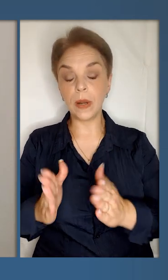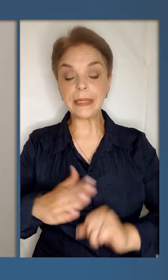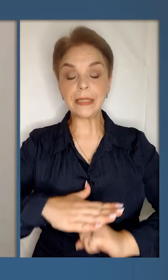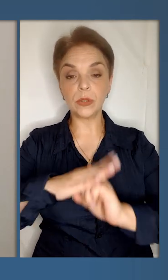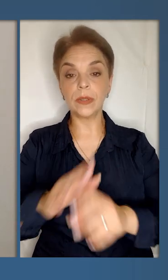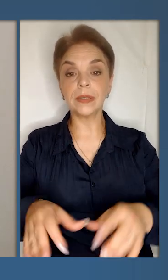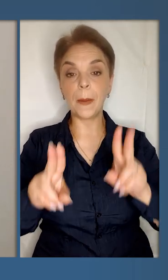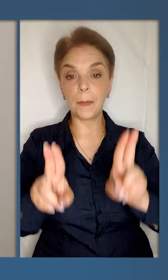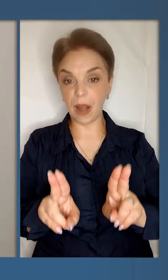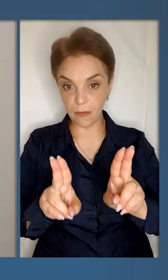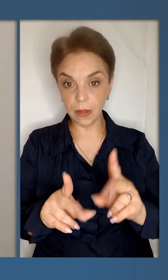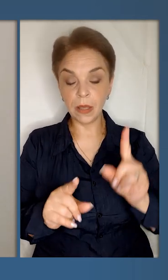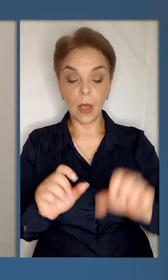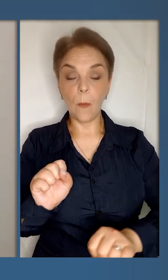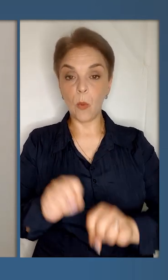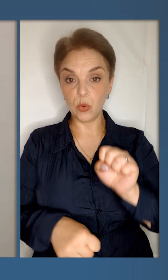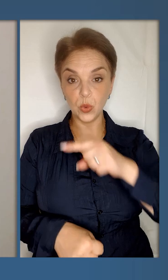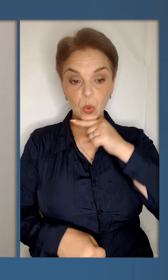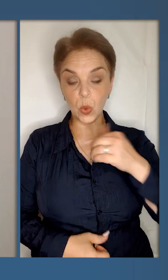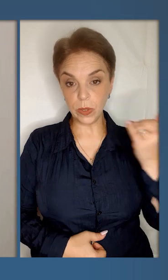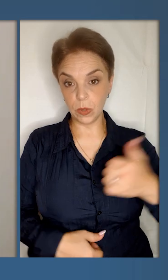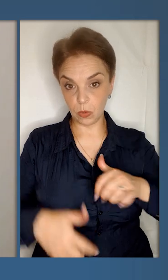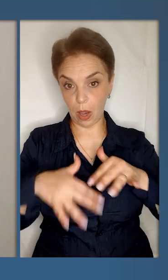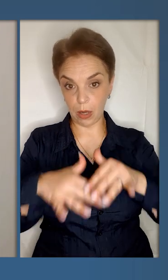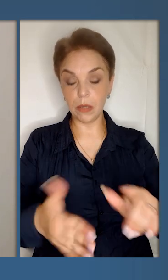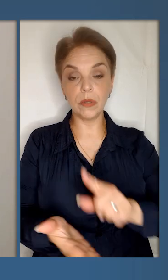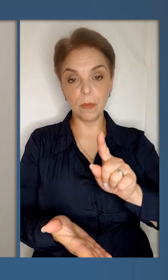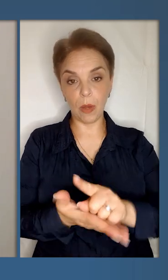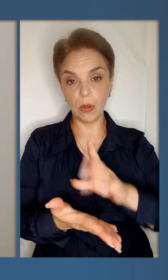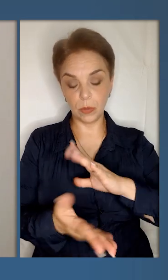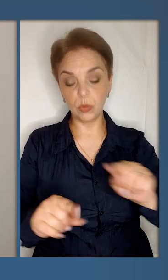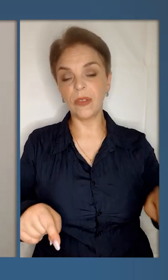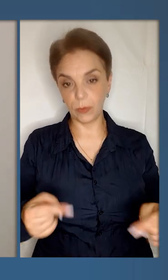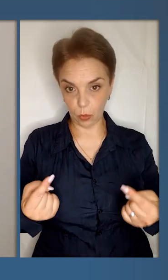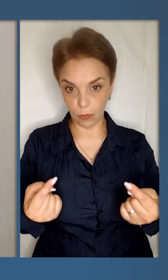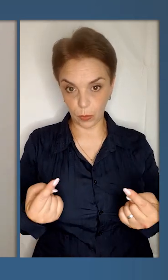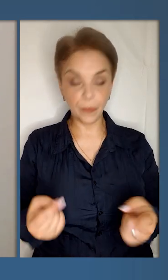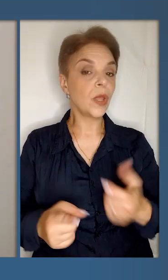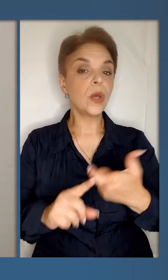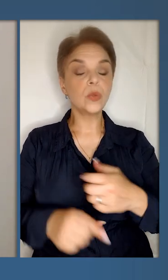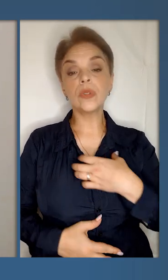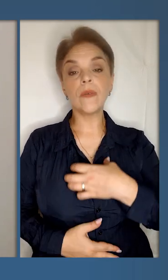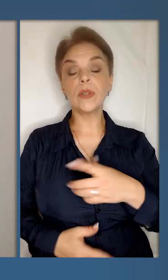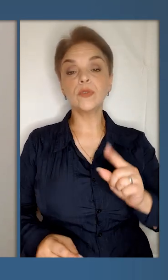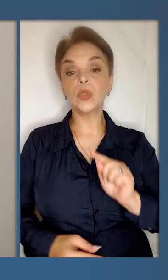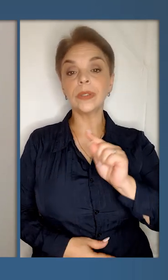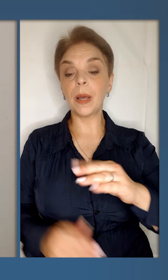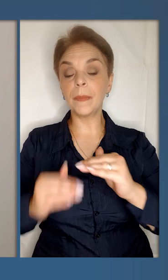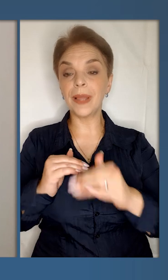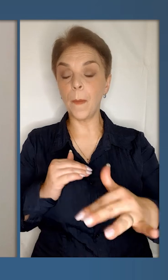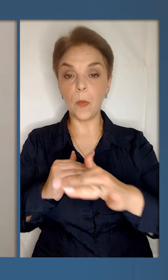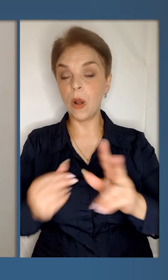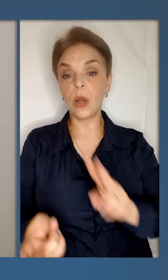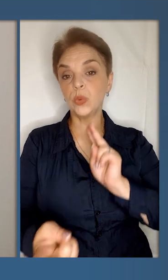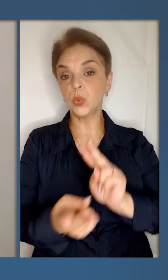порядок, заснований на правилах та порушення російської агресії, має бути відновлений. Дуже важливо, щоб там, на